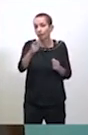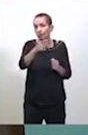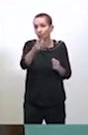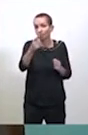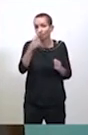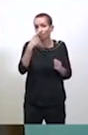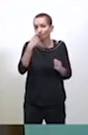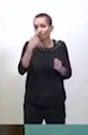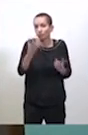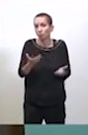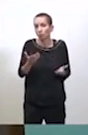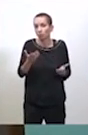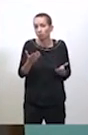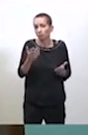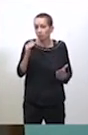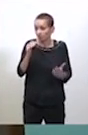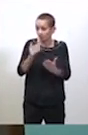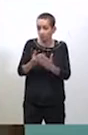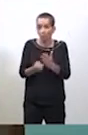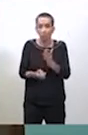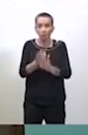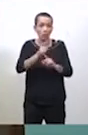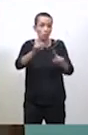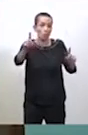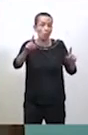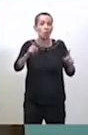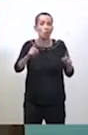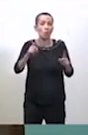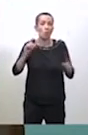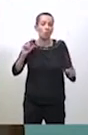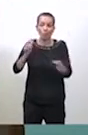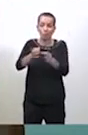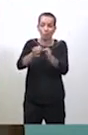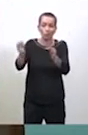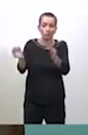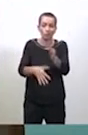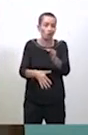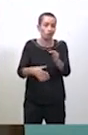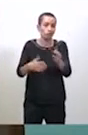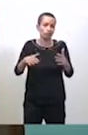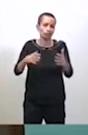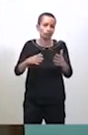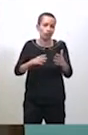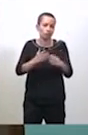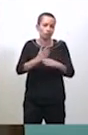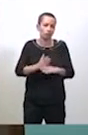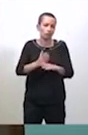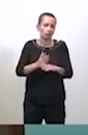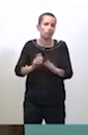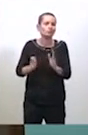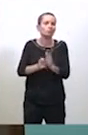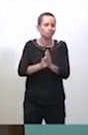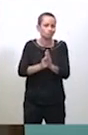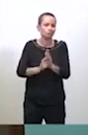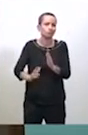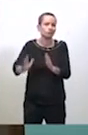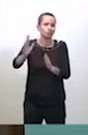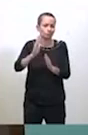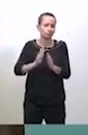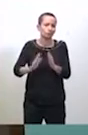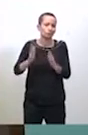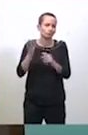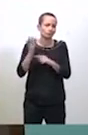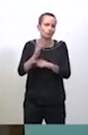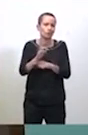'hui rien de nouveau. Ces impacts, nous les avions anticipés depuis la présentation d'Europe, on en a